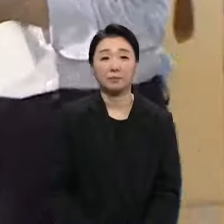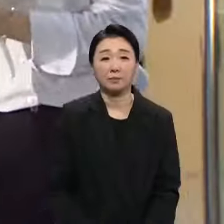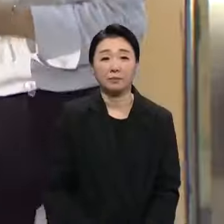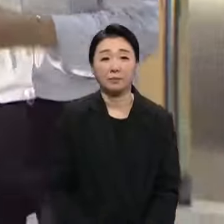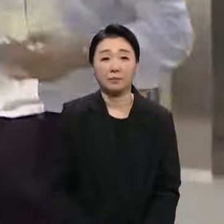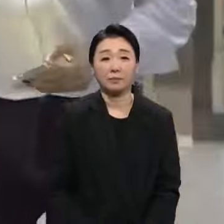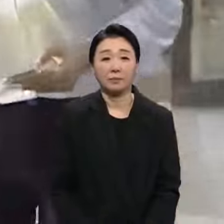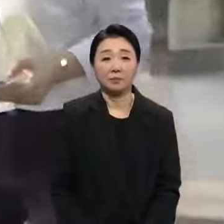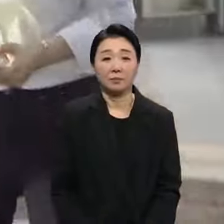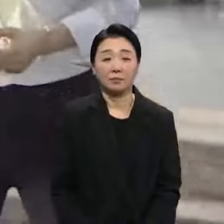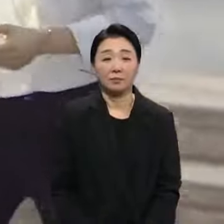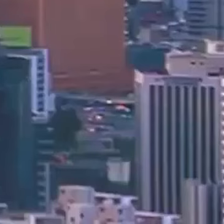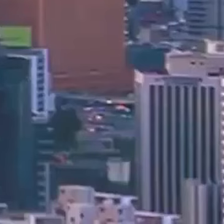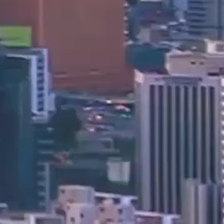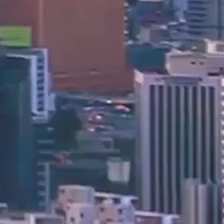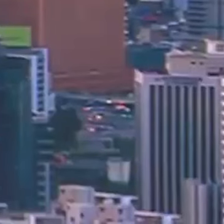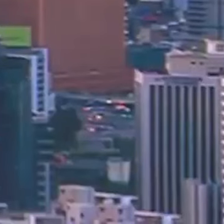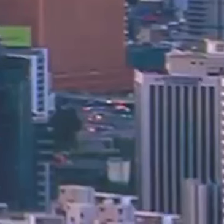유선희입니다.